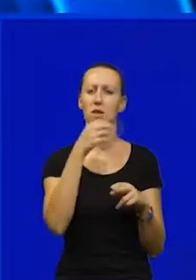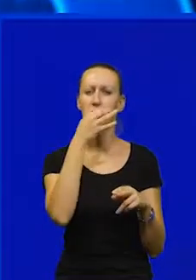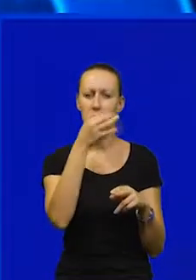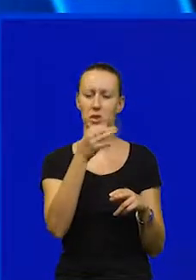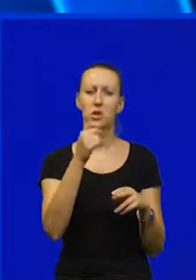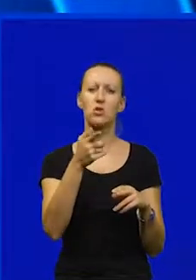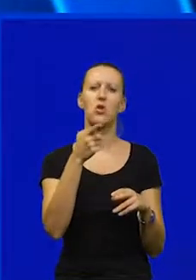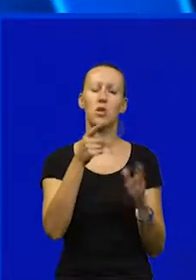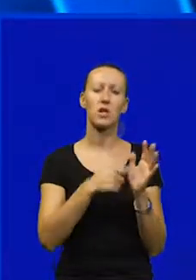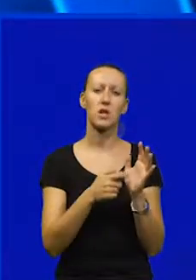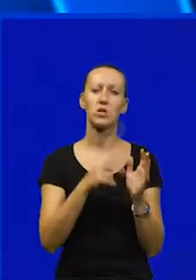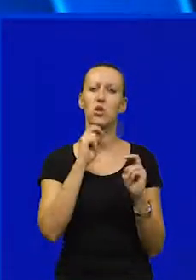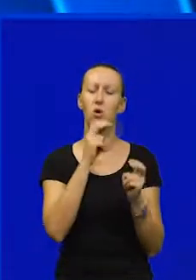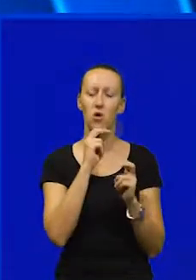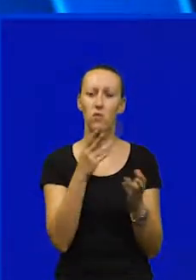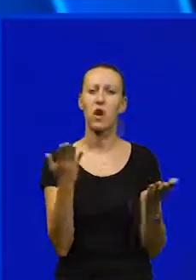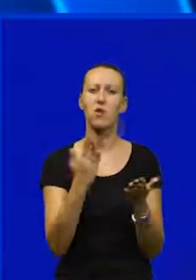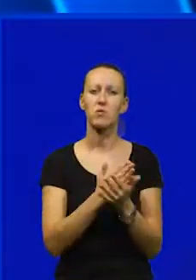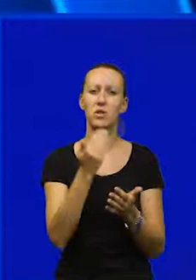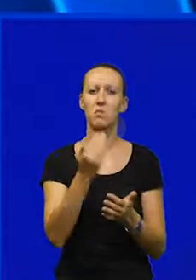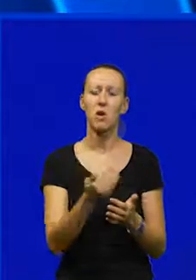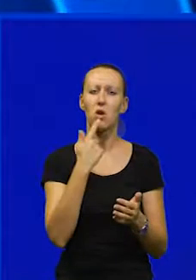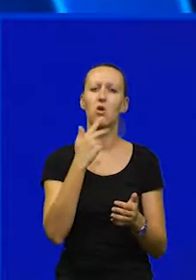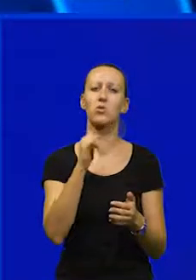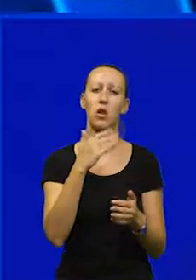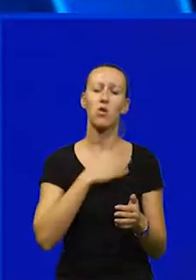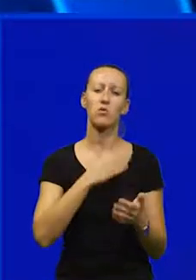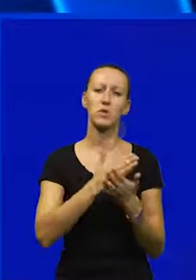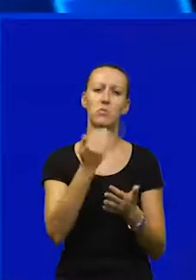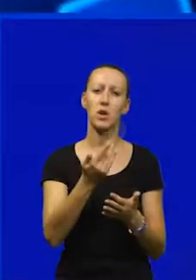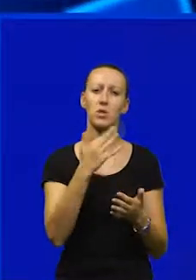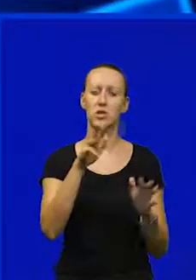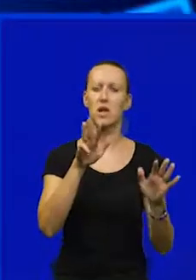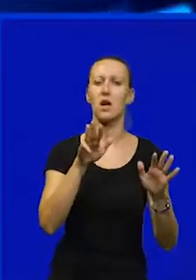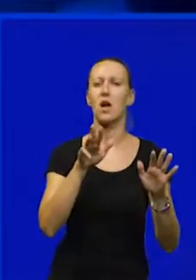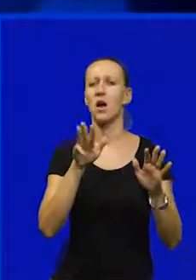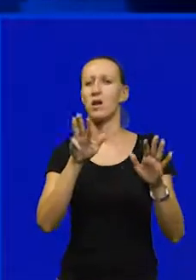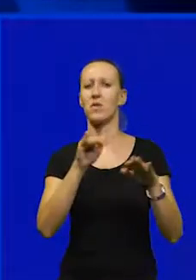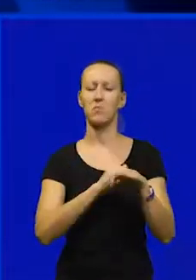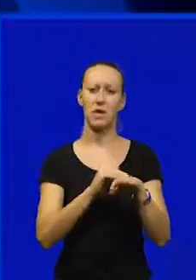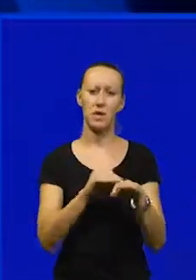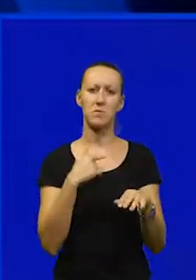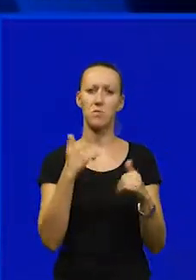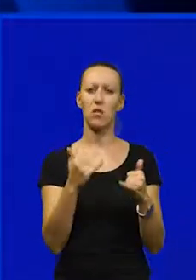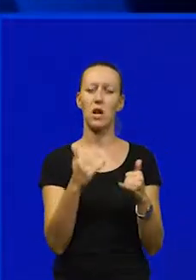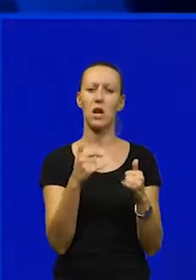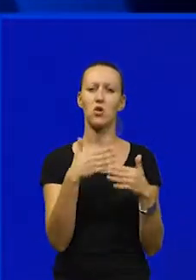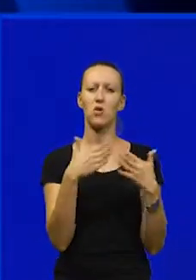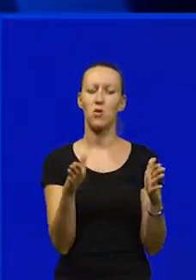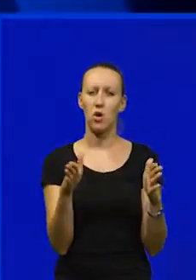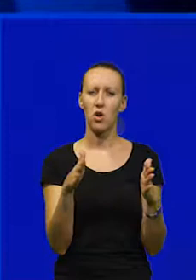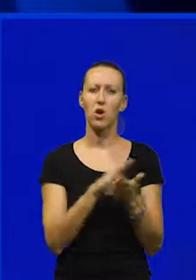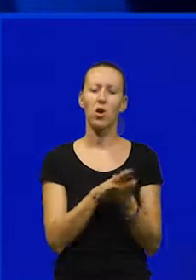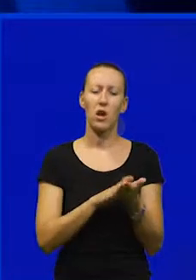će od vas tražiti konkretne odgovore kako će biti istlačena i hoće li biti istlačena plaća za rujan? Mi smo danas vrlo otvoreno